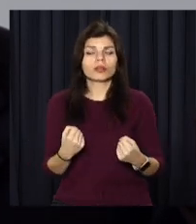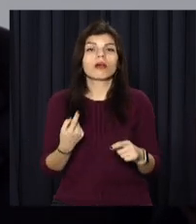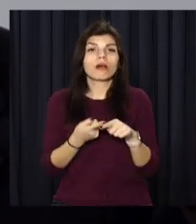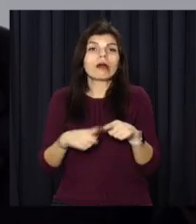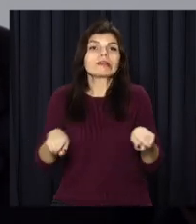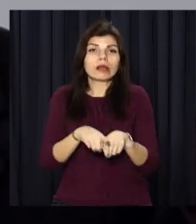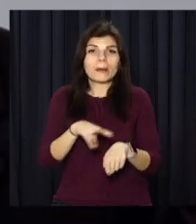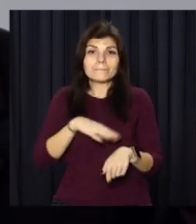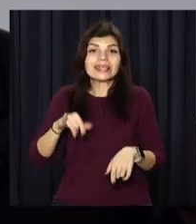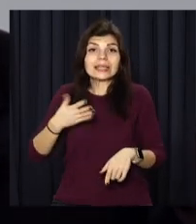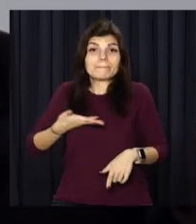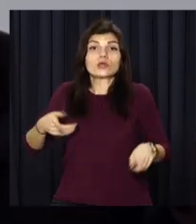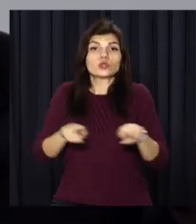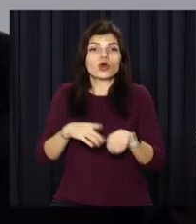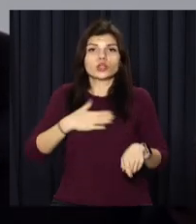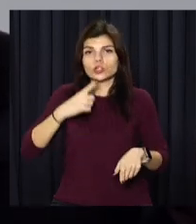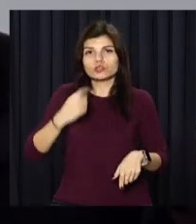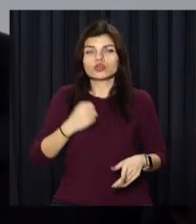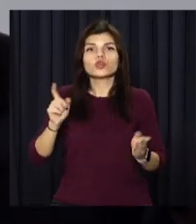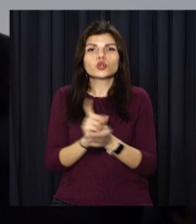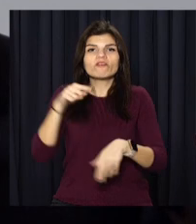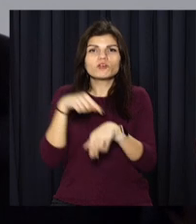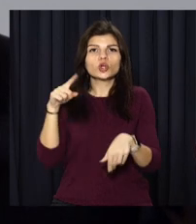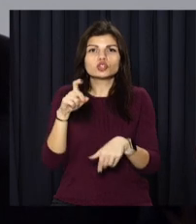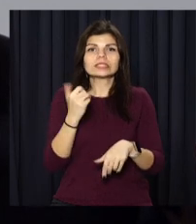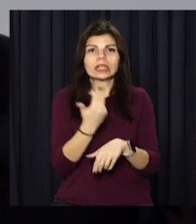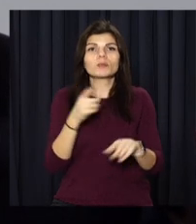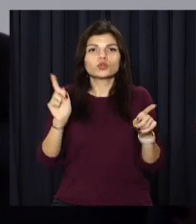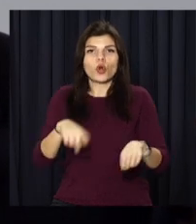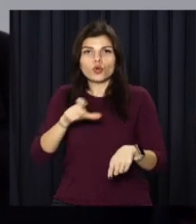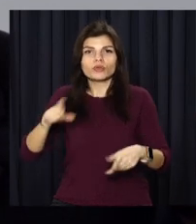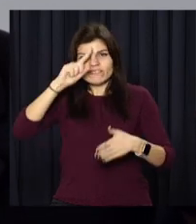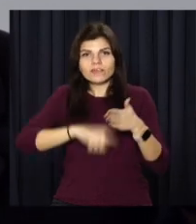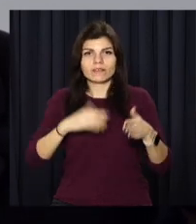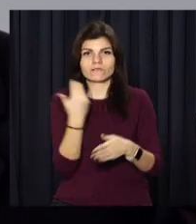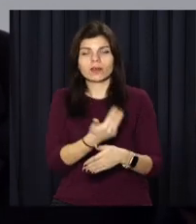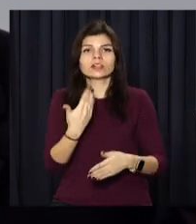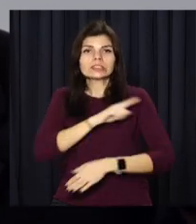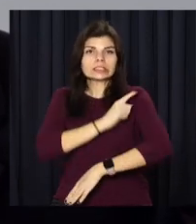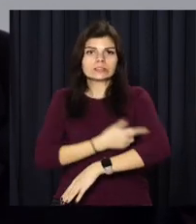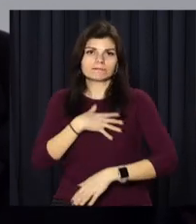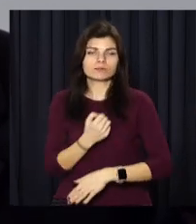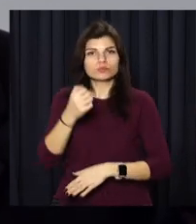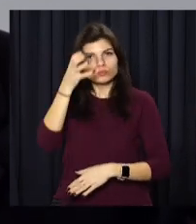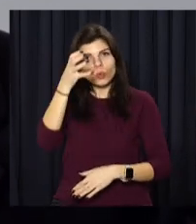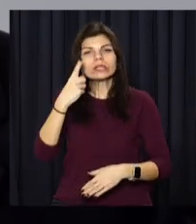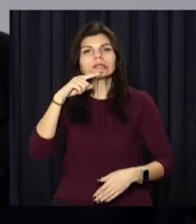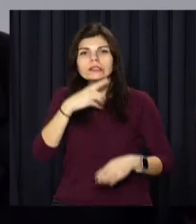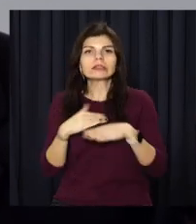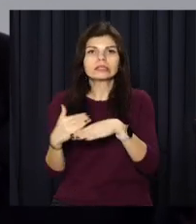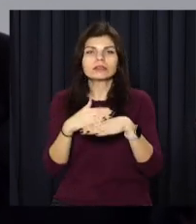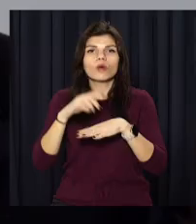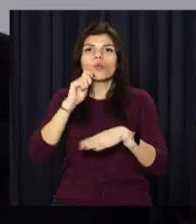Такими маємо бути і ми. Наші солдати мають відчути, що за ними теж стоїть сила, сильний духом, мудрий, єдиний